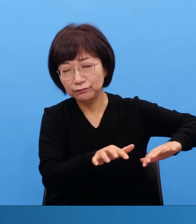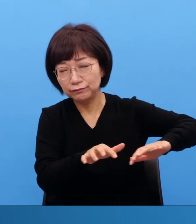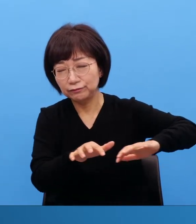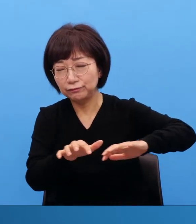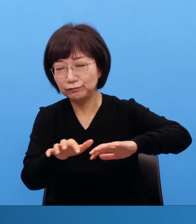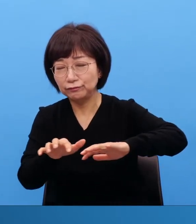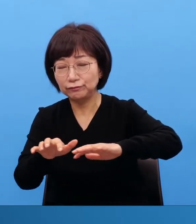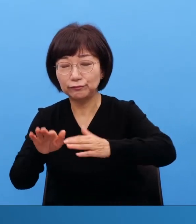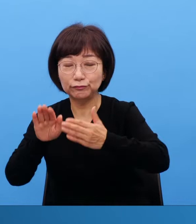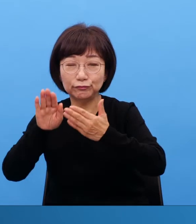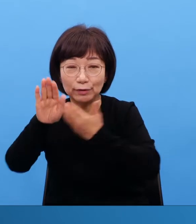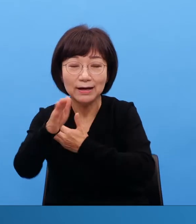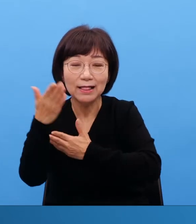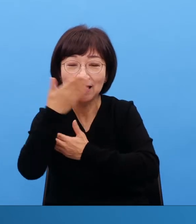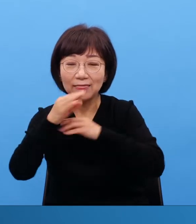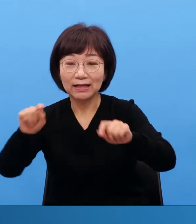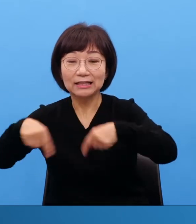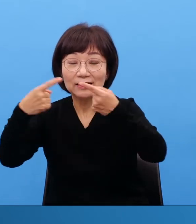그렇죠